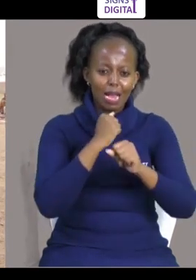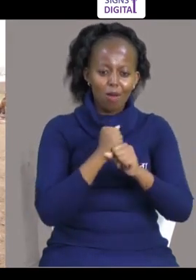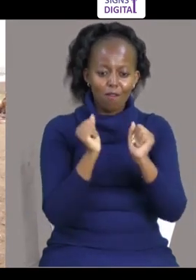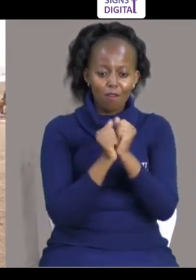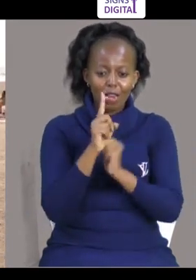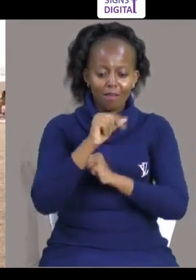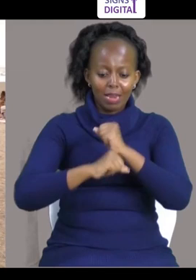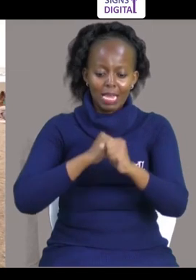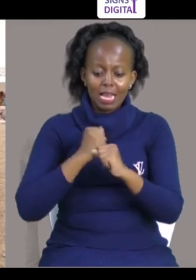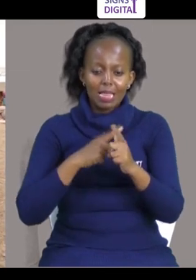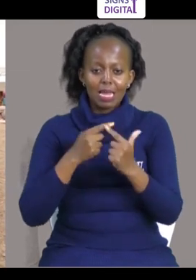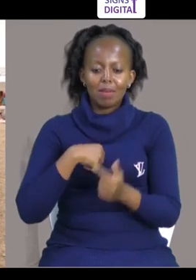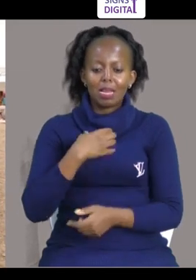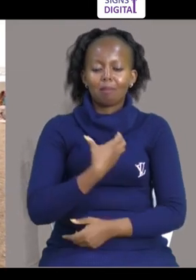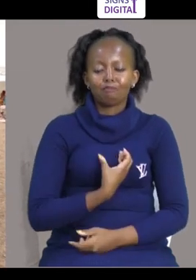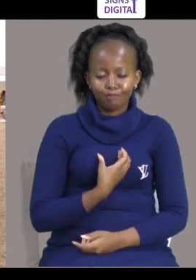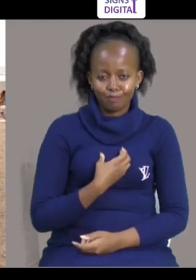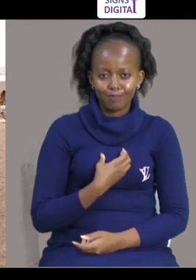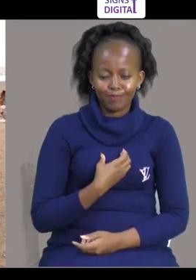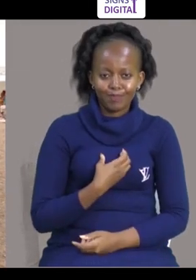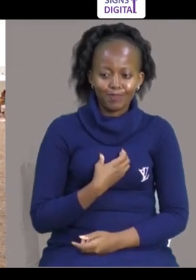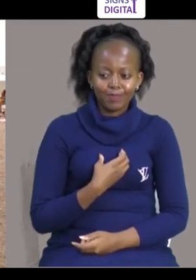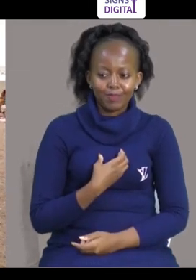Sana Nikabanya Naukazi Njana Kumi Nangu Nangu Nika Retire